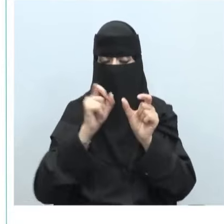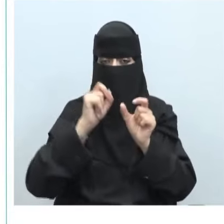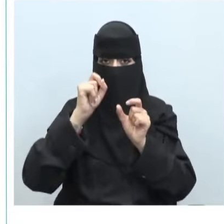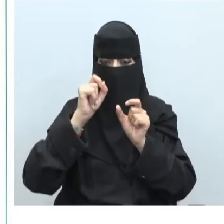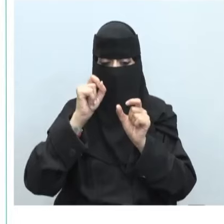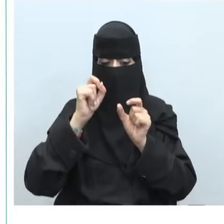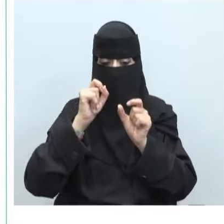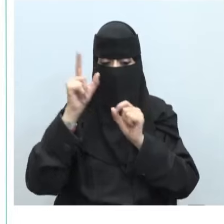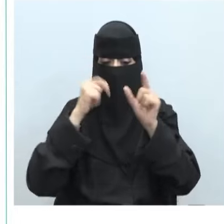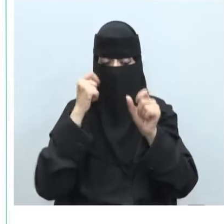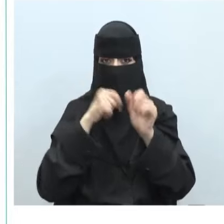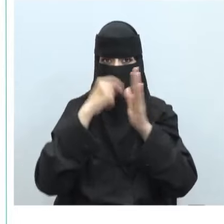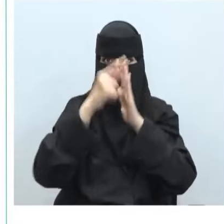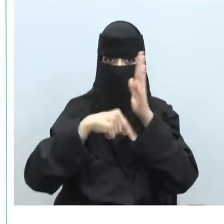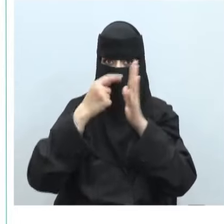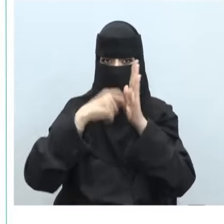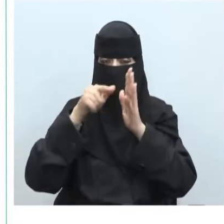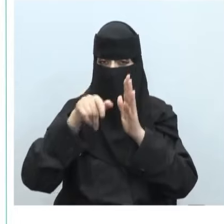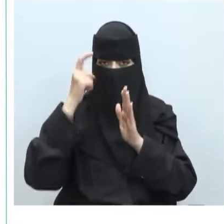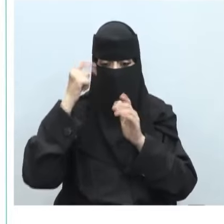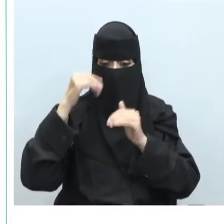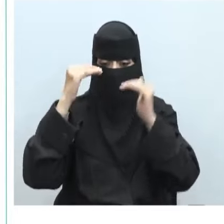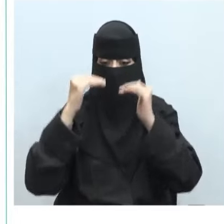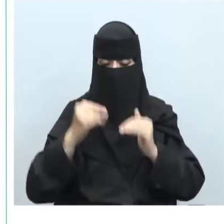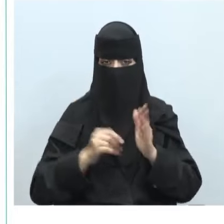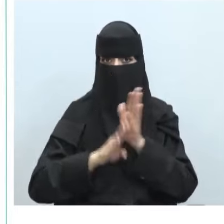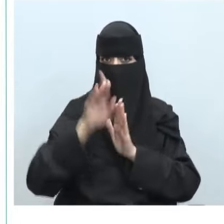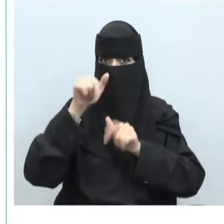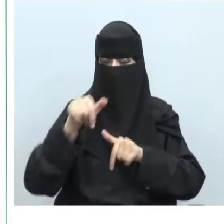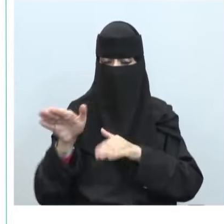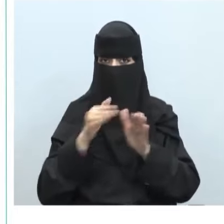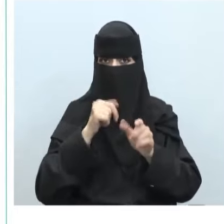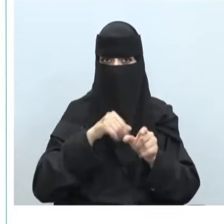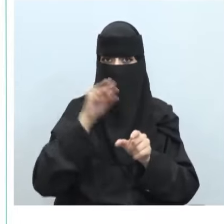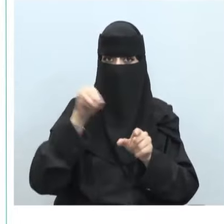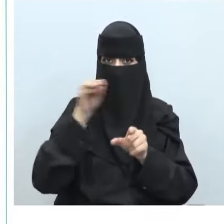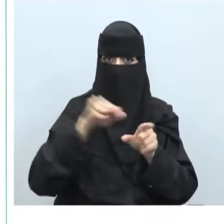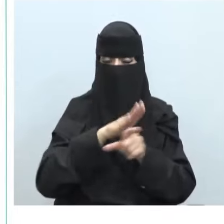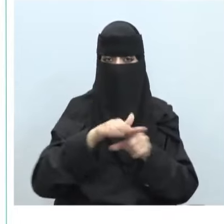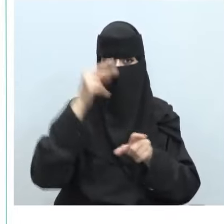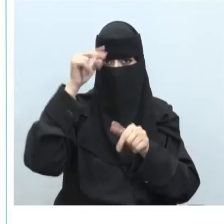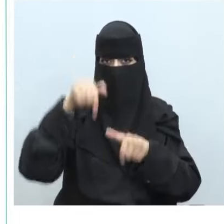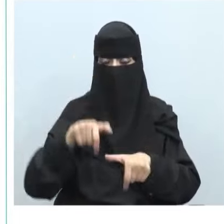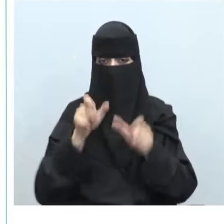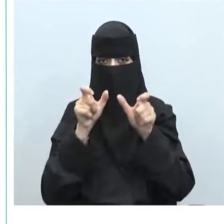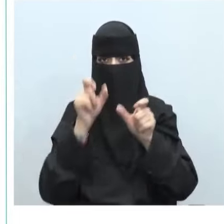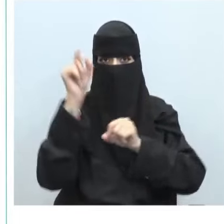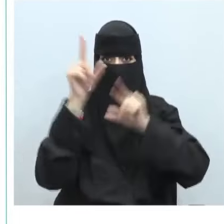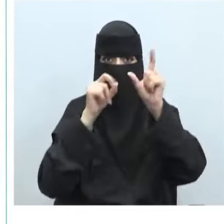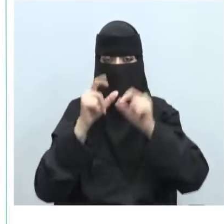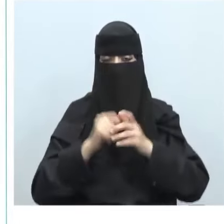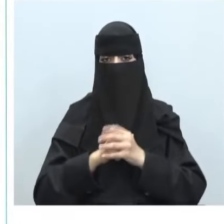التشغيلية جميع هذه الضوابط تم تطويرها من قبل الهيئة الوطنية للأمن السبراني